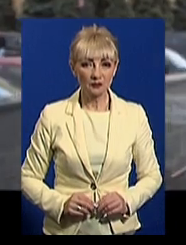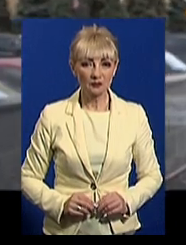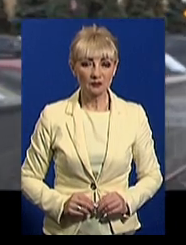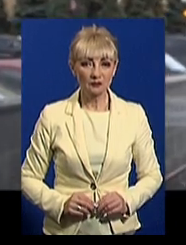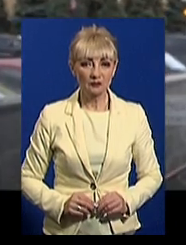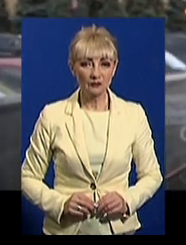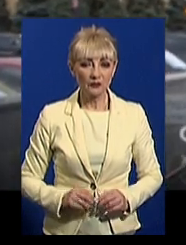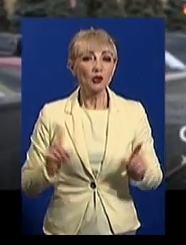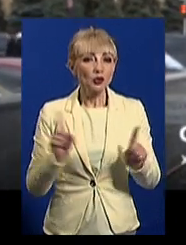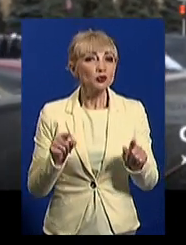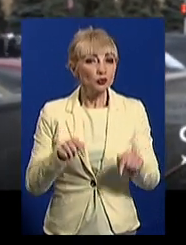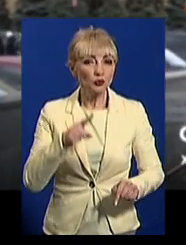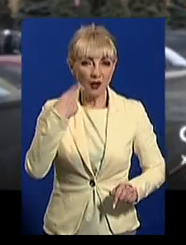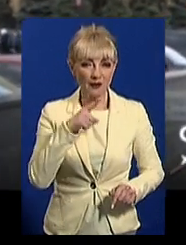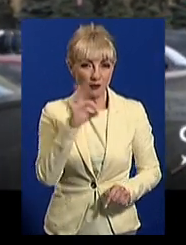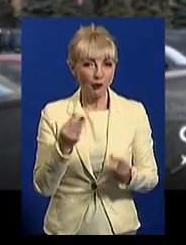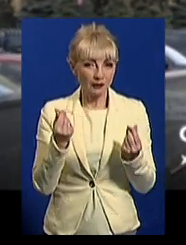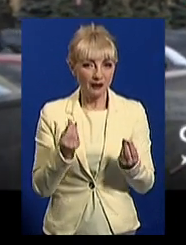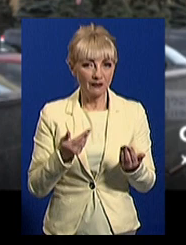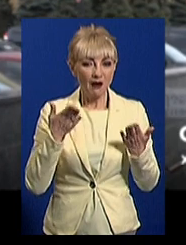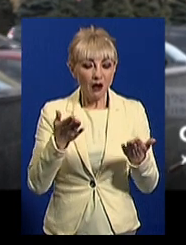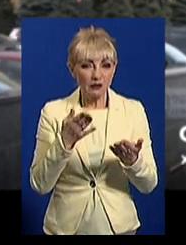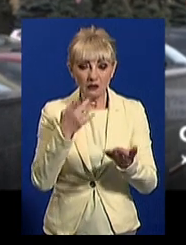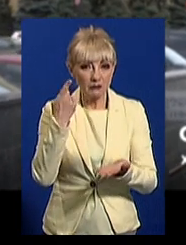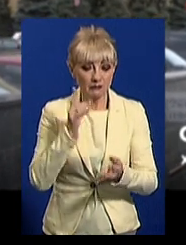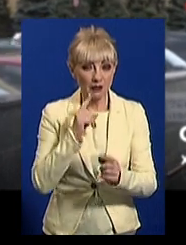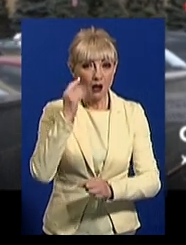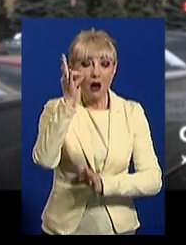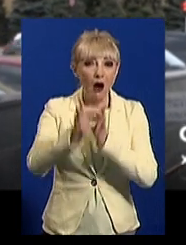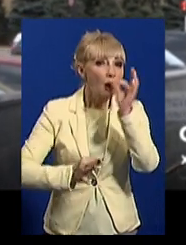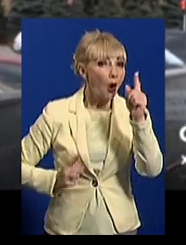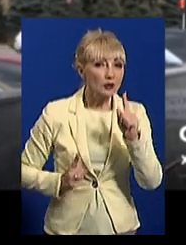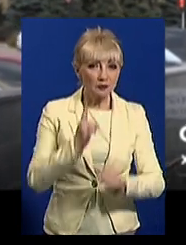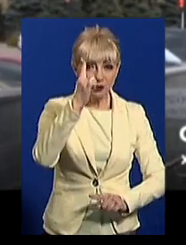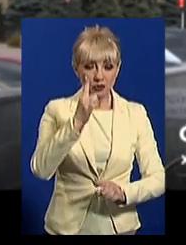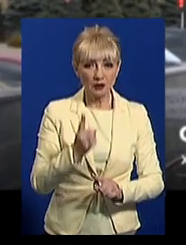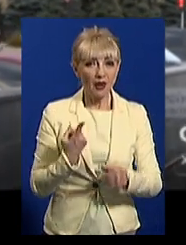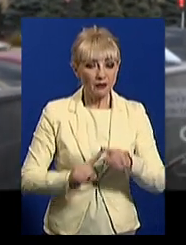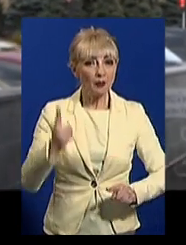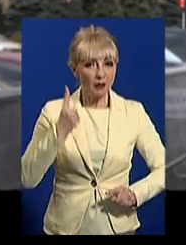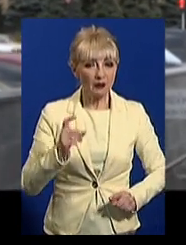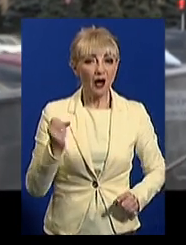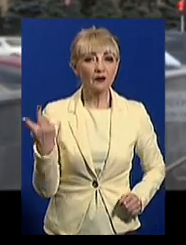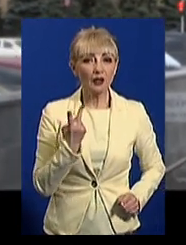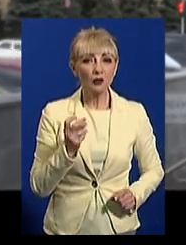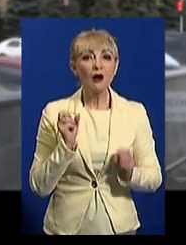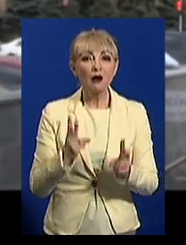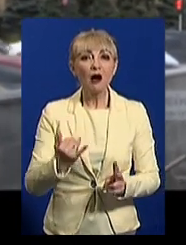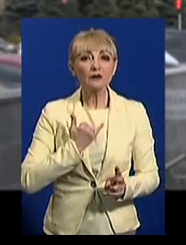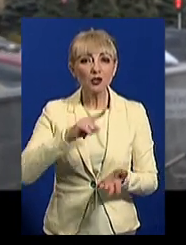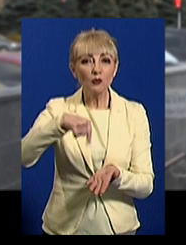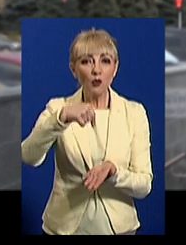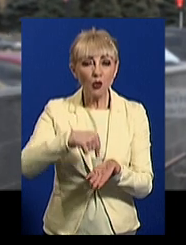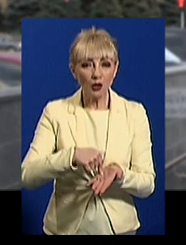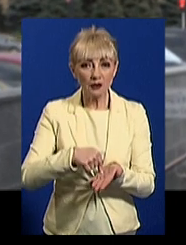А що тут казати про тарифи, як вони космічні, як на мене? Ось це перше. А друге, що як у нас в нашому місті